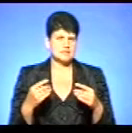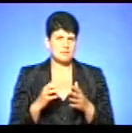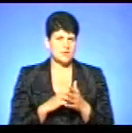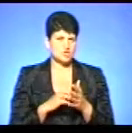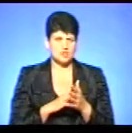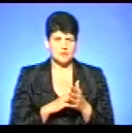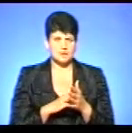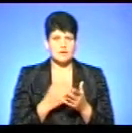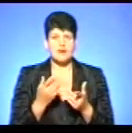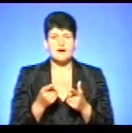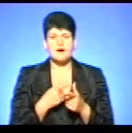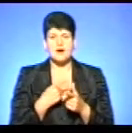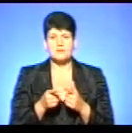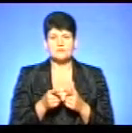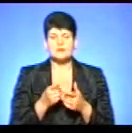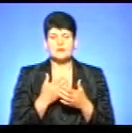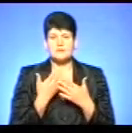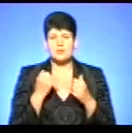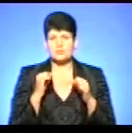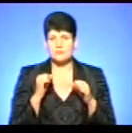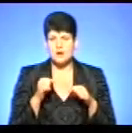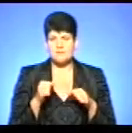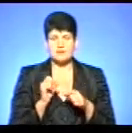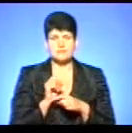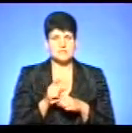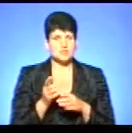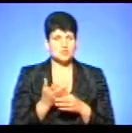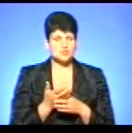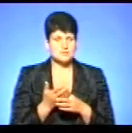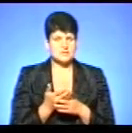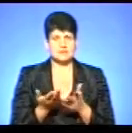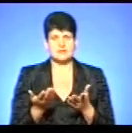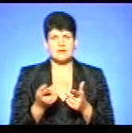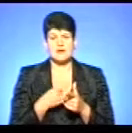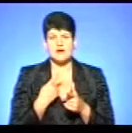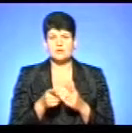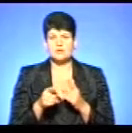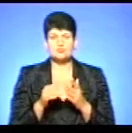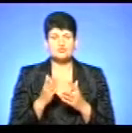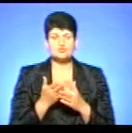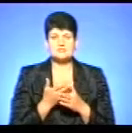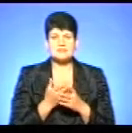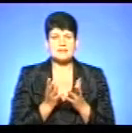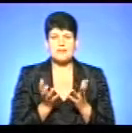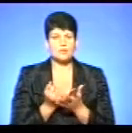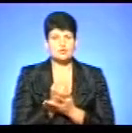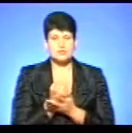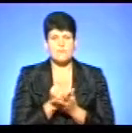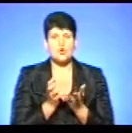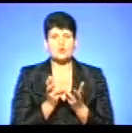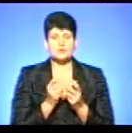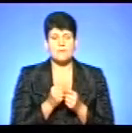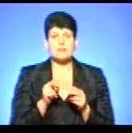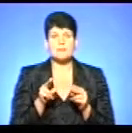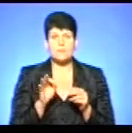Або вони не набули право на призначення субсидії, або їм субсидія не вийшла по розрахунку. Але вони по